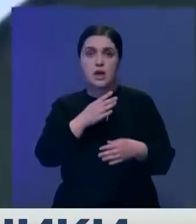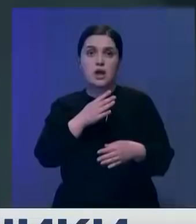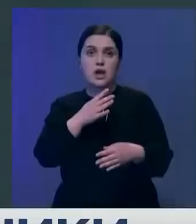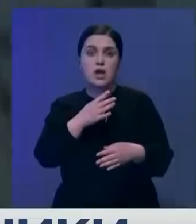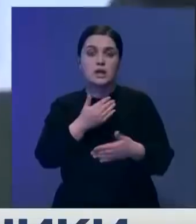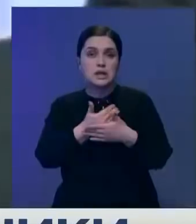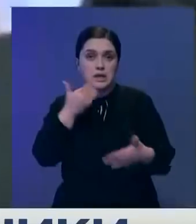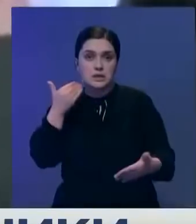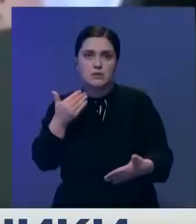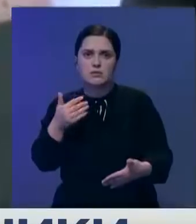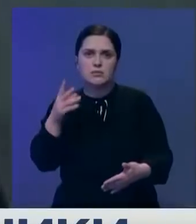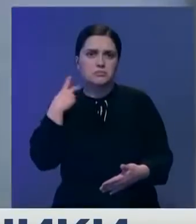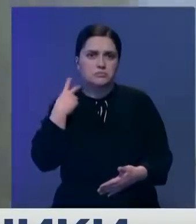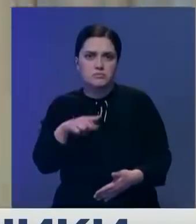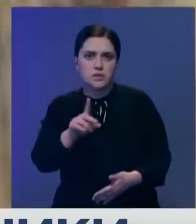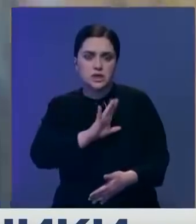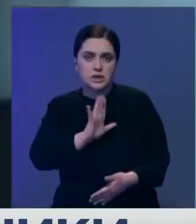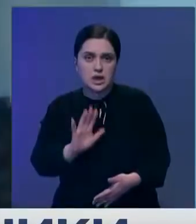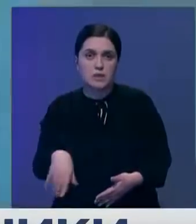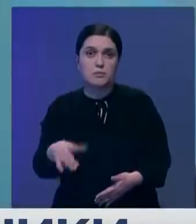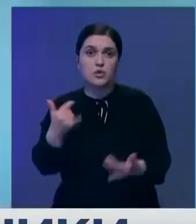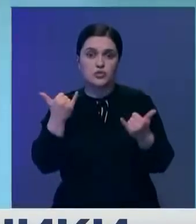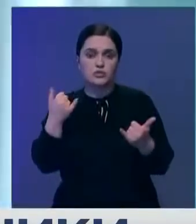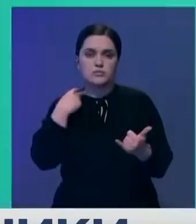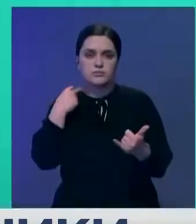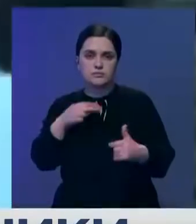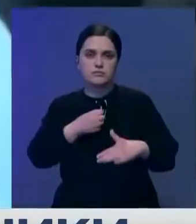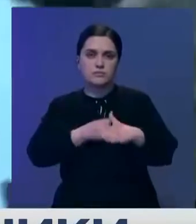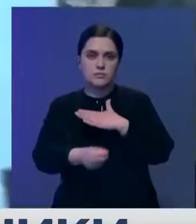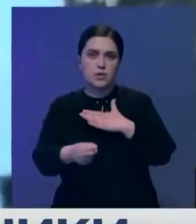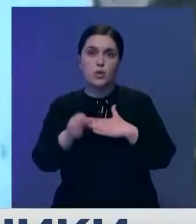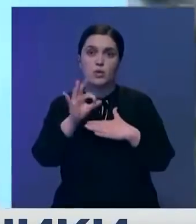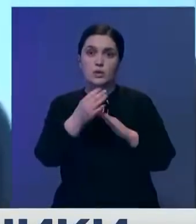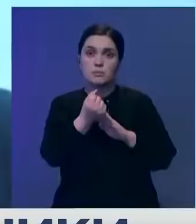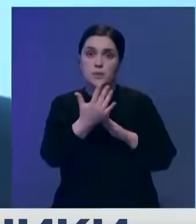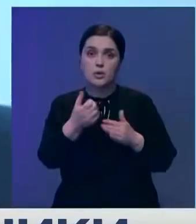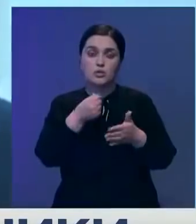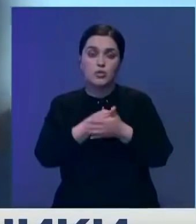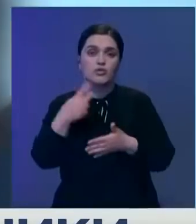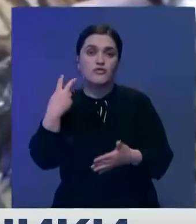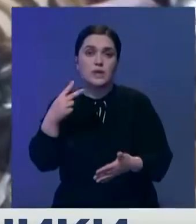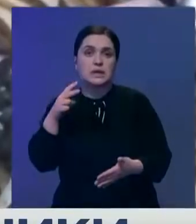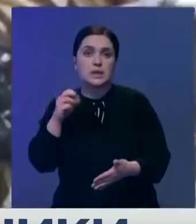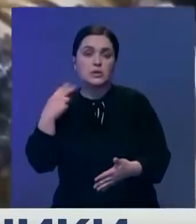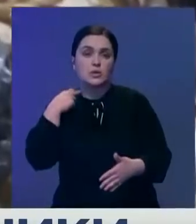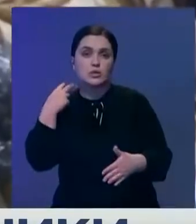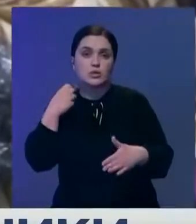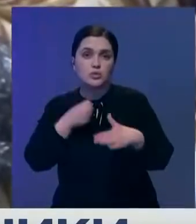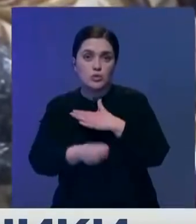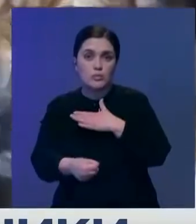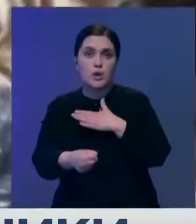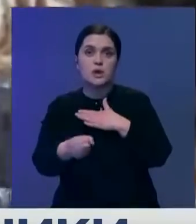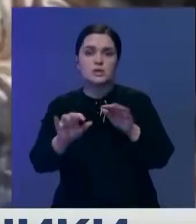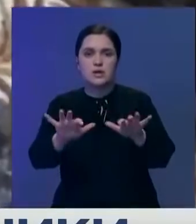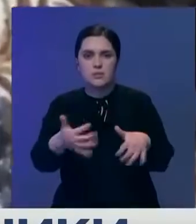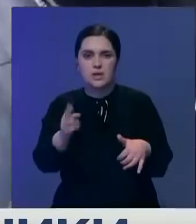Ранее они судимы не были. Сейчас находятся под стражей. Грозит им от 15 до 20 лет лишения свободы